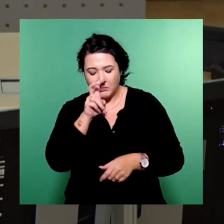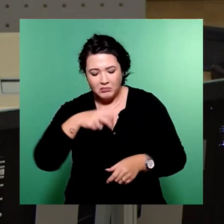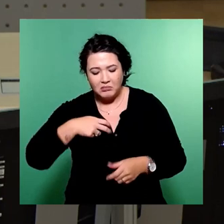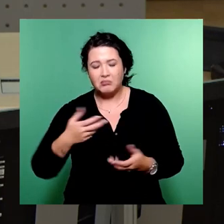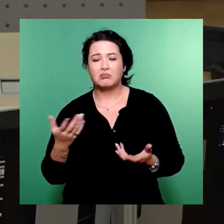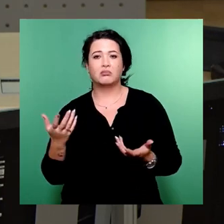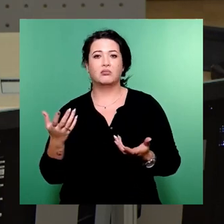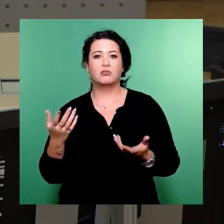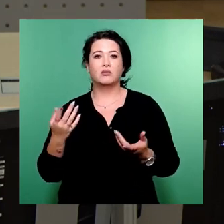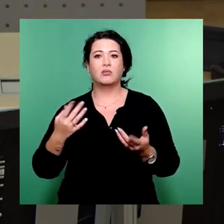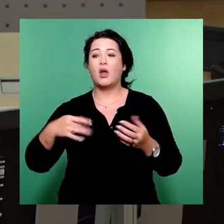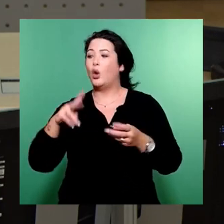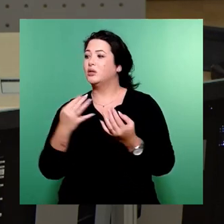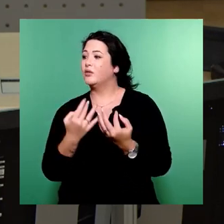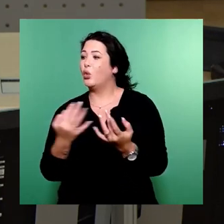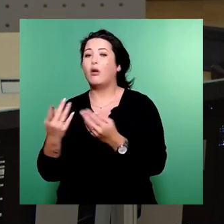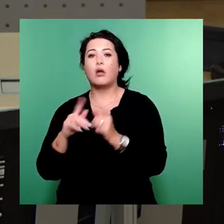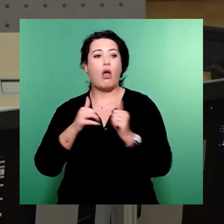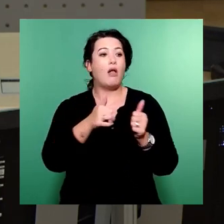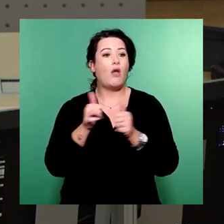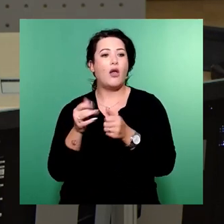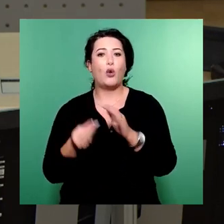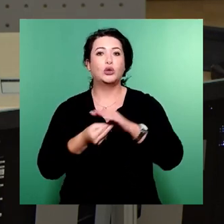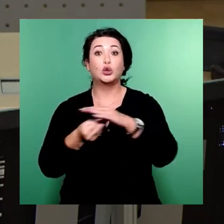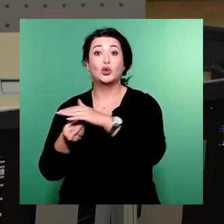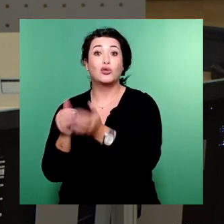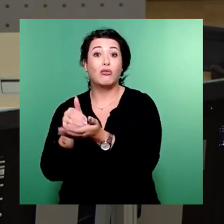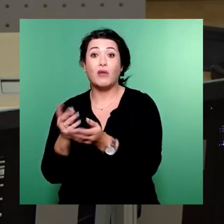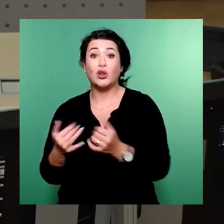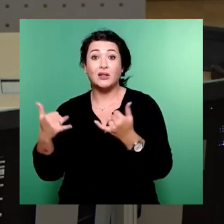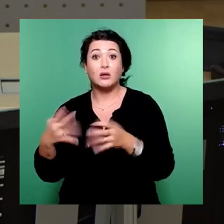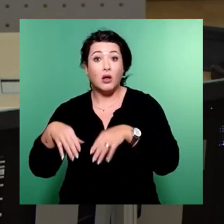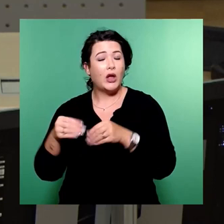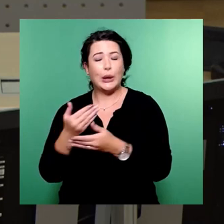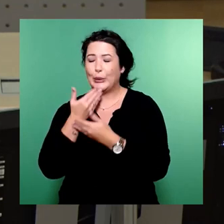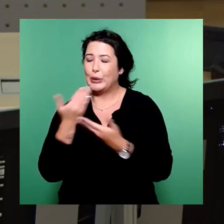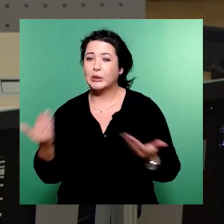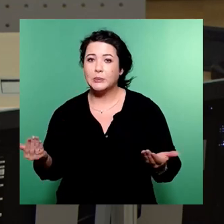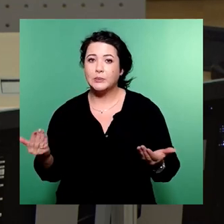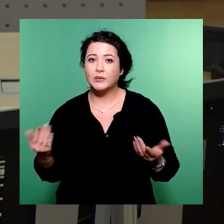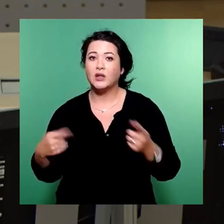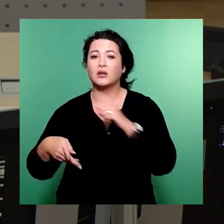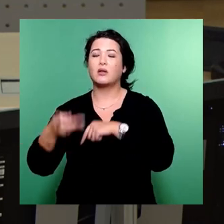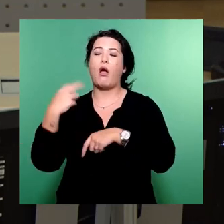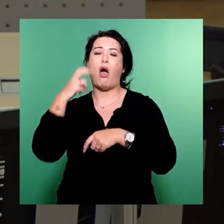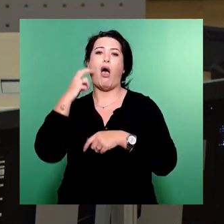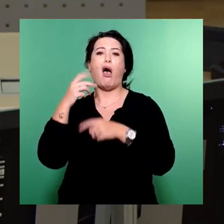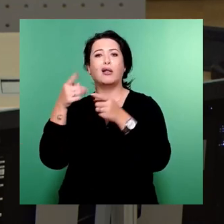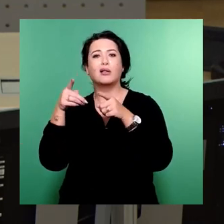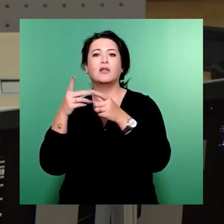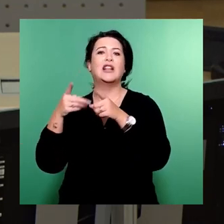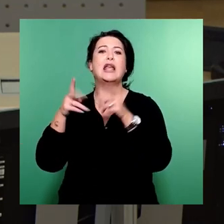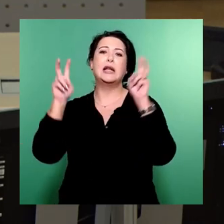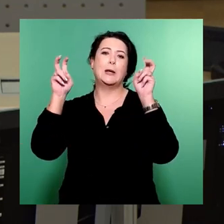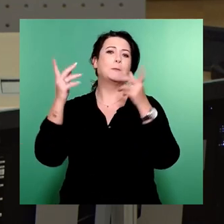er nimmer ein Grashalm treibt. Es ist auf Ehren alles unvollkommen, ist das alte Lied der Deutschen. Wenn doch einmal